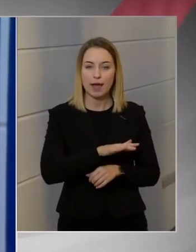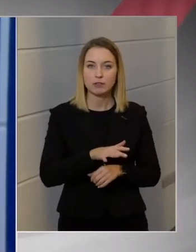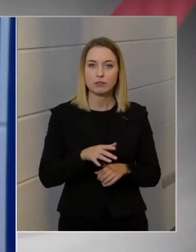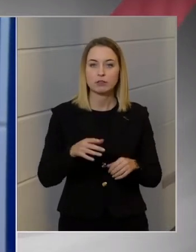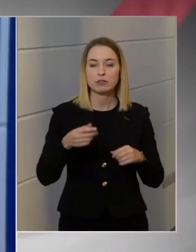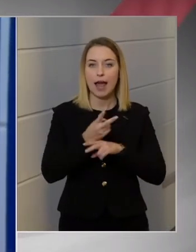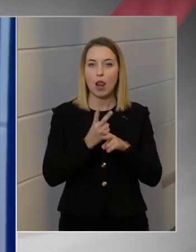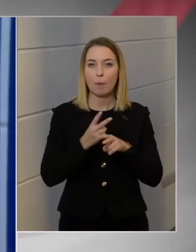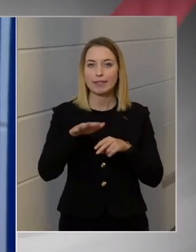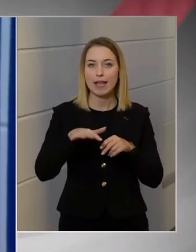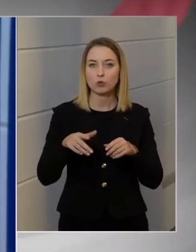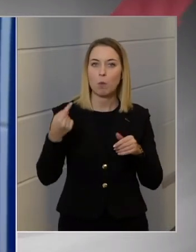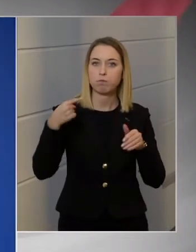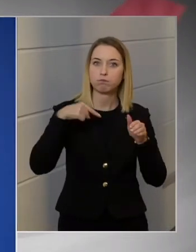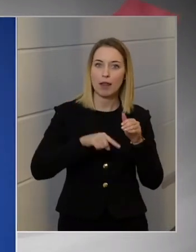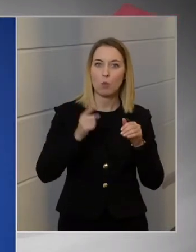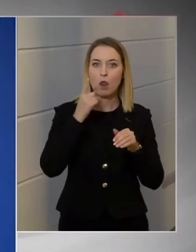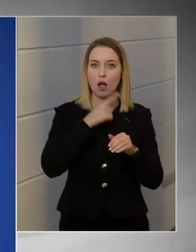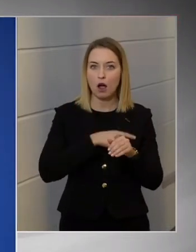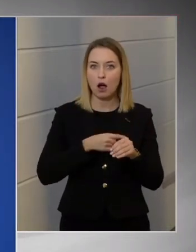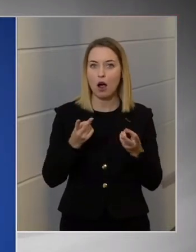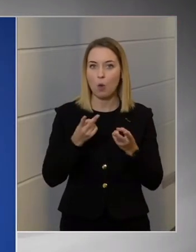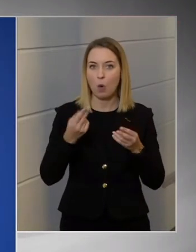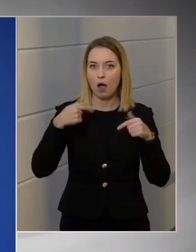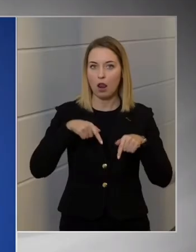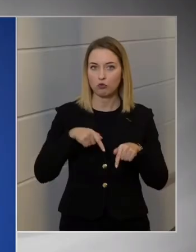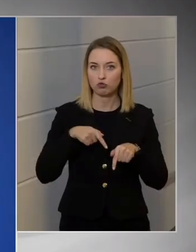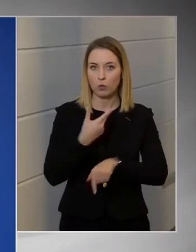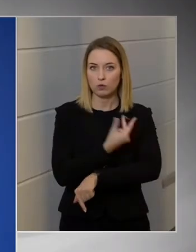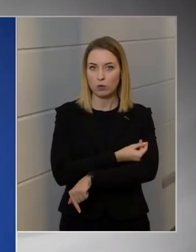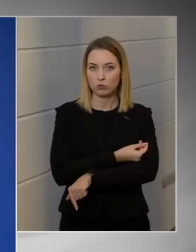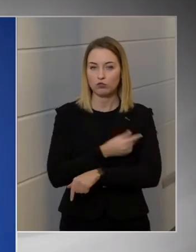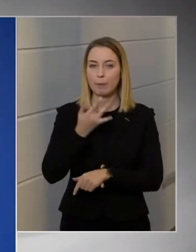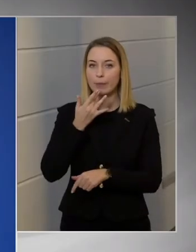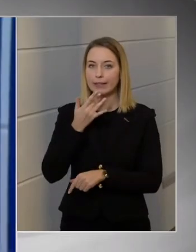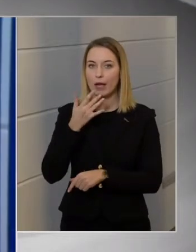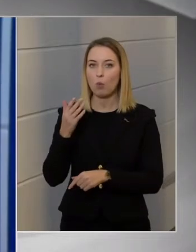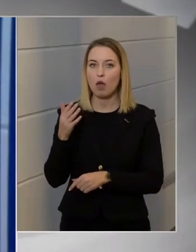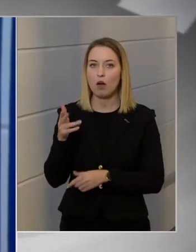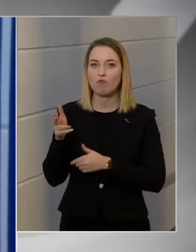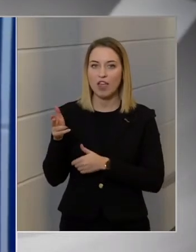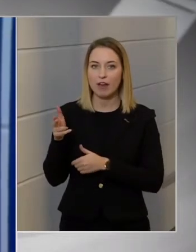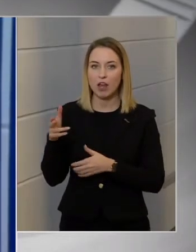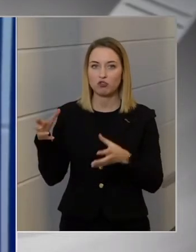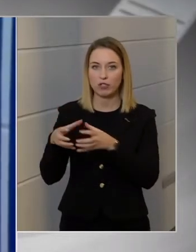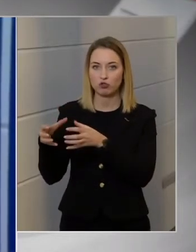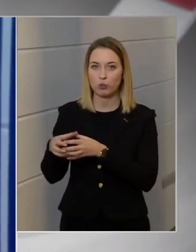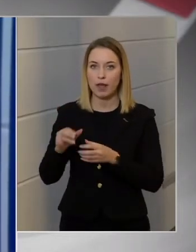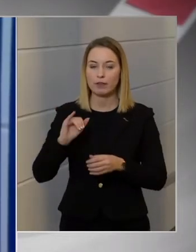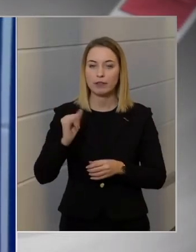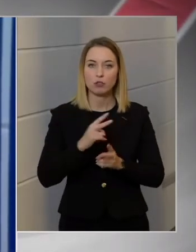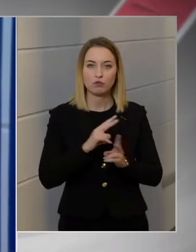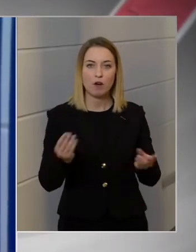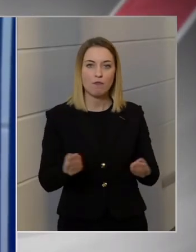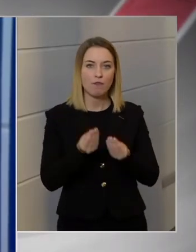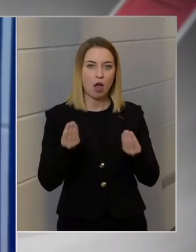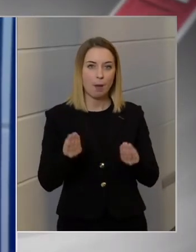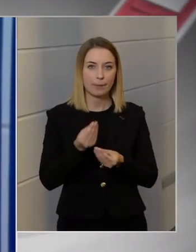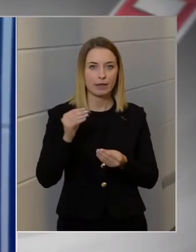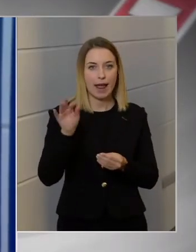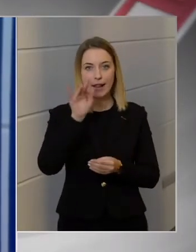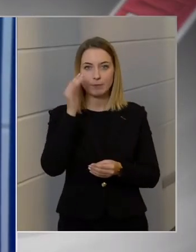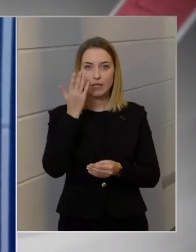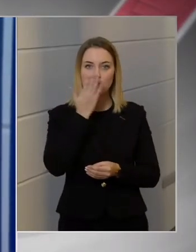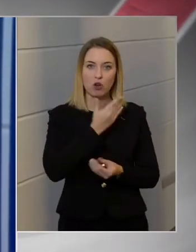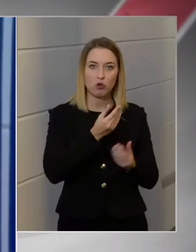szektoron belül? Például a fegyveres testületeknél. És van arról valamilyen elképzelésük, hogyha